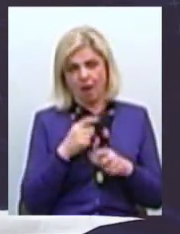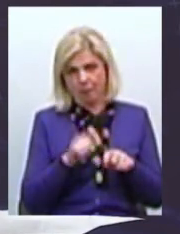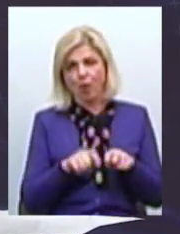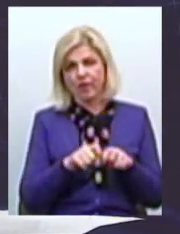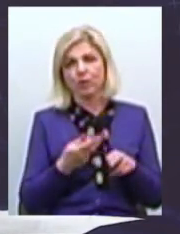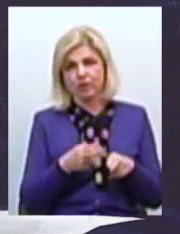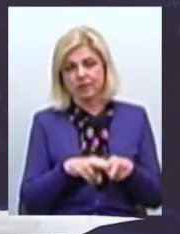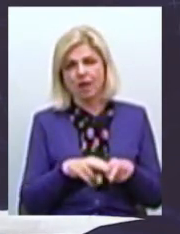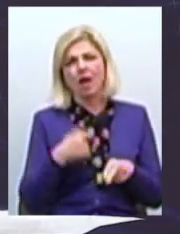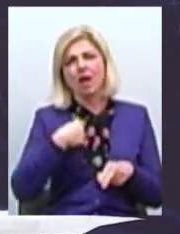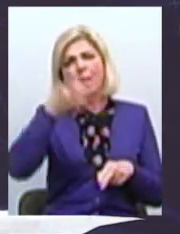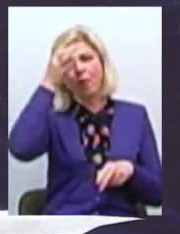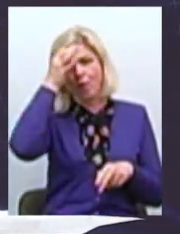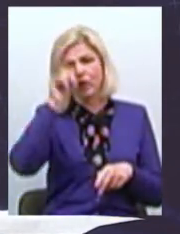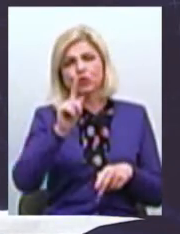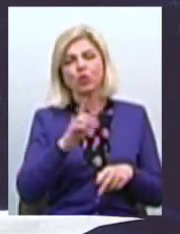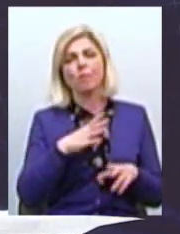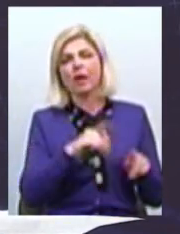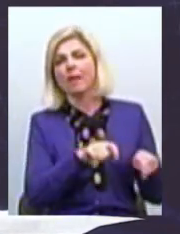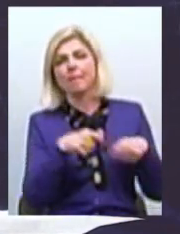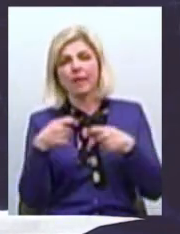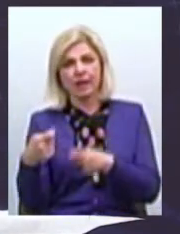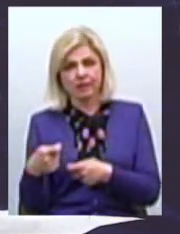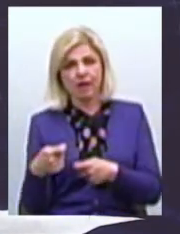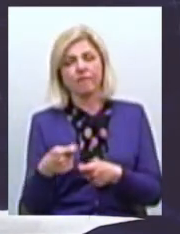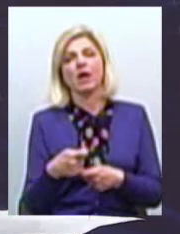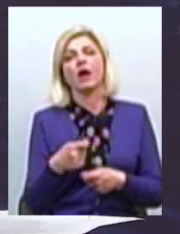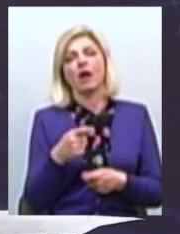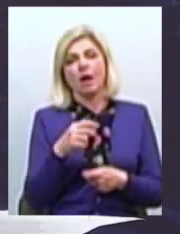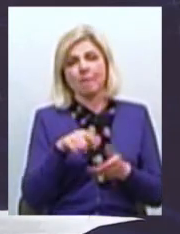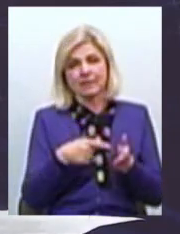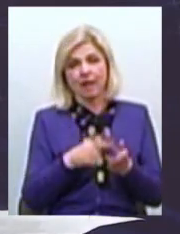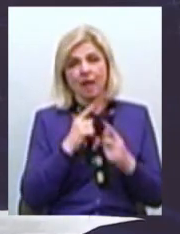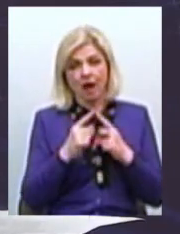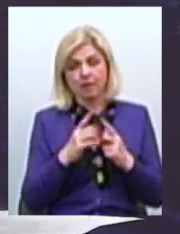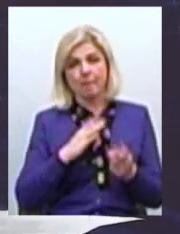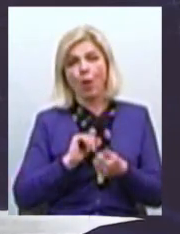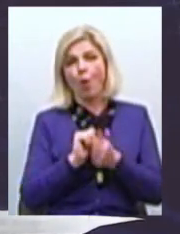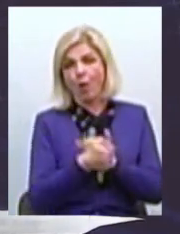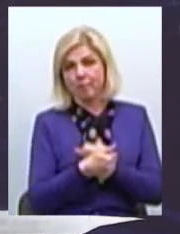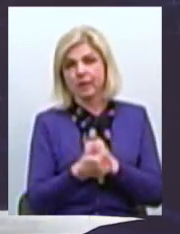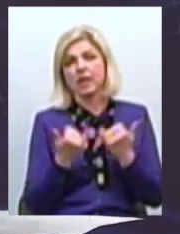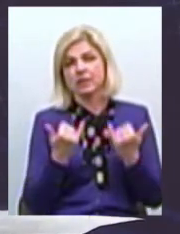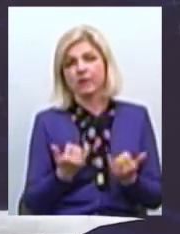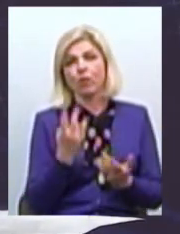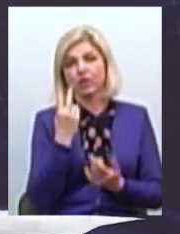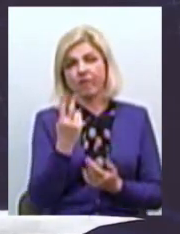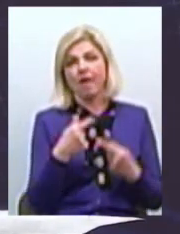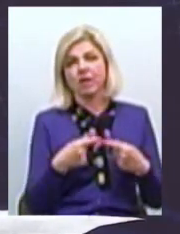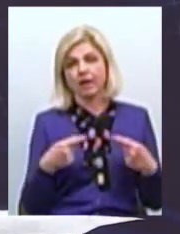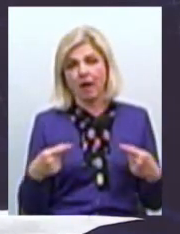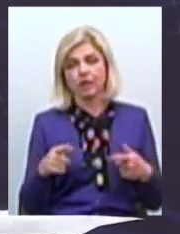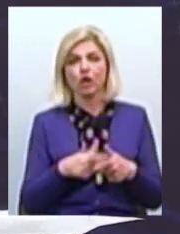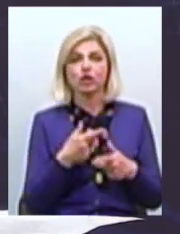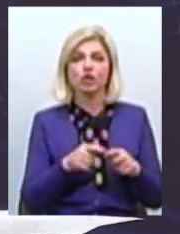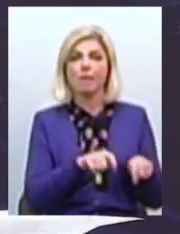моменти, але пам'ятаю, що доф переданий міській раді, який був обласній Тобто був свого роду обмін І у нас сьогодні два варіанти у депутаті обласної ради Чи